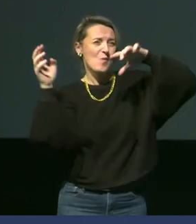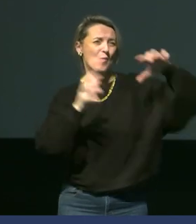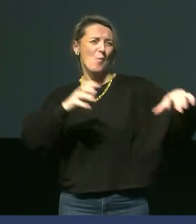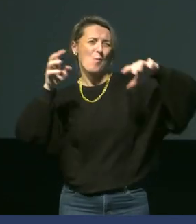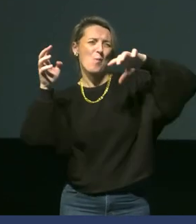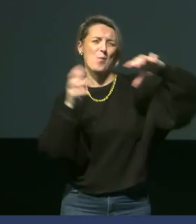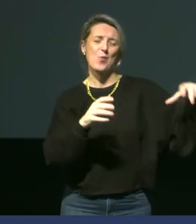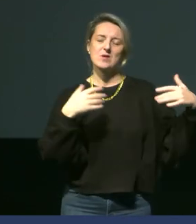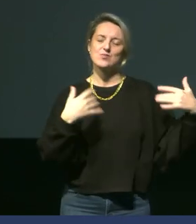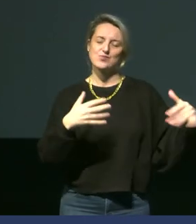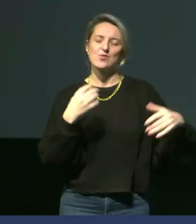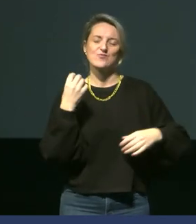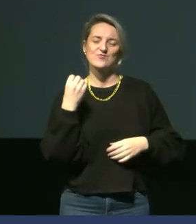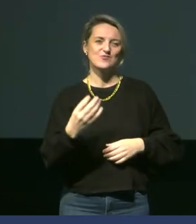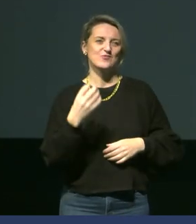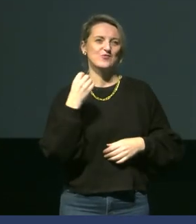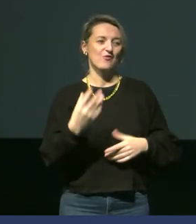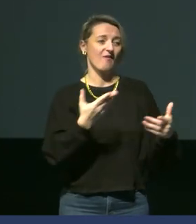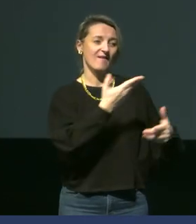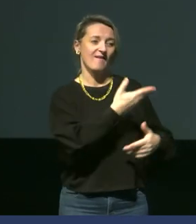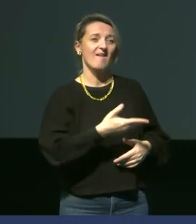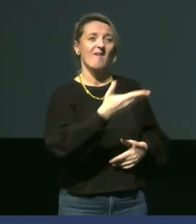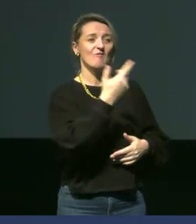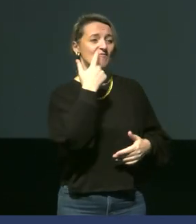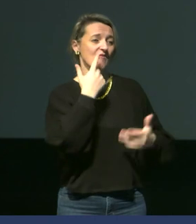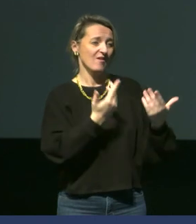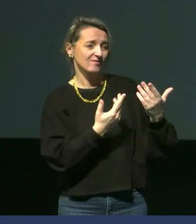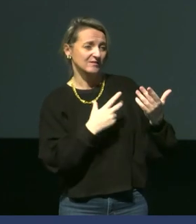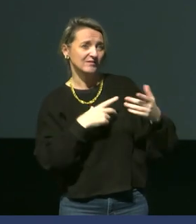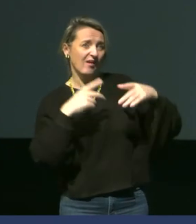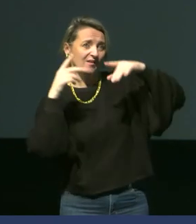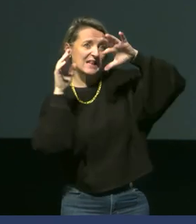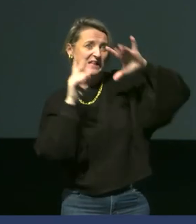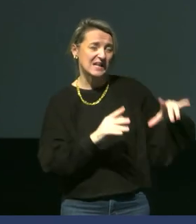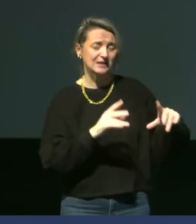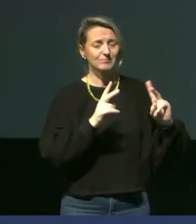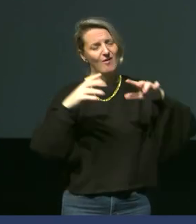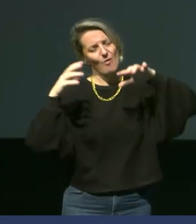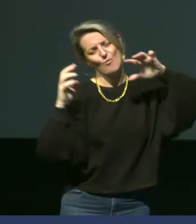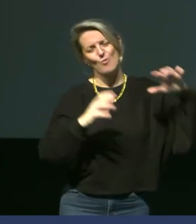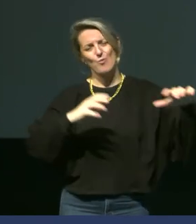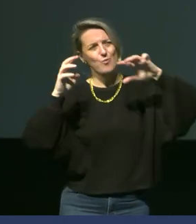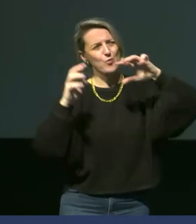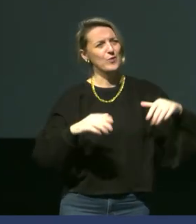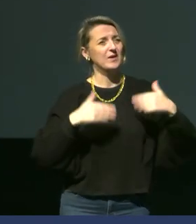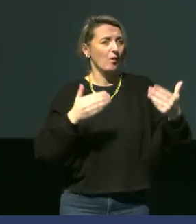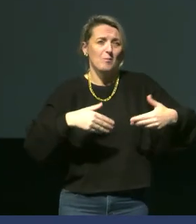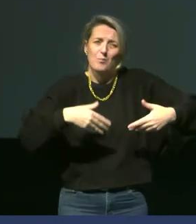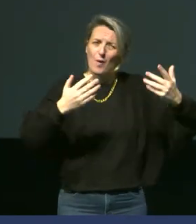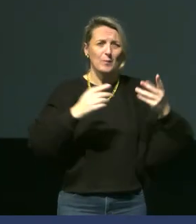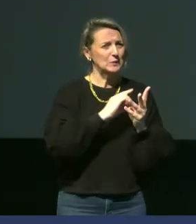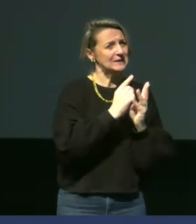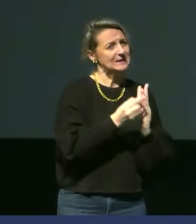particulièrement fréquentes. Ici, on est sur des chutes de neige, on a également des chutes de crie, quelle que soit la saison.